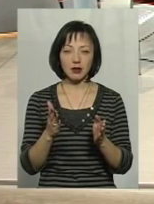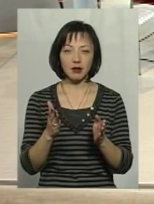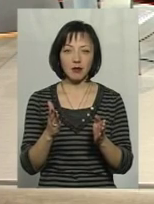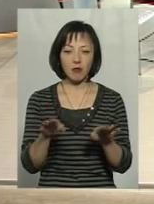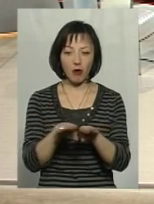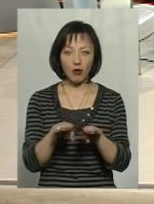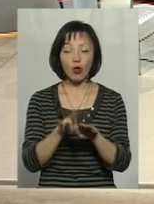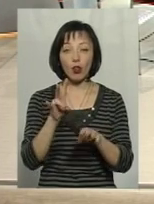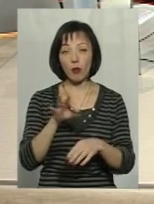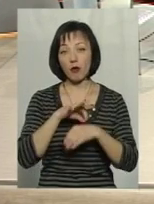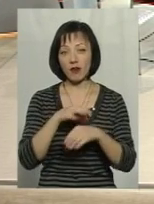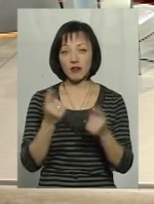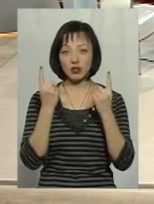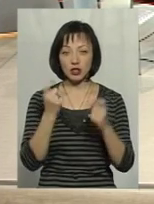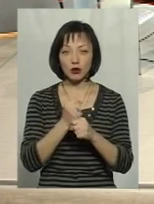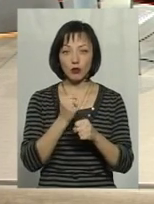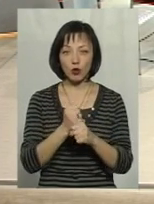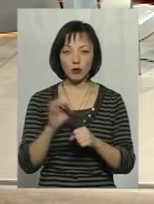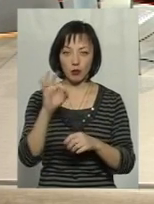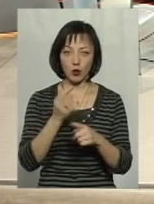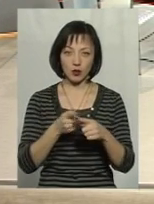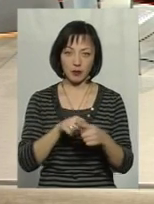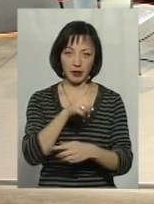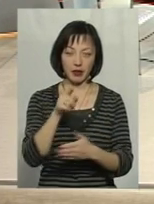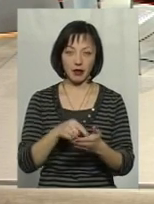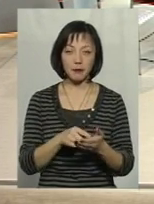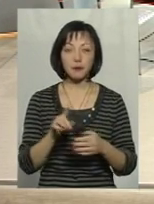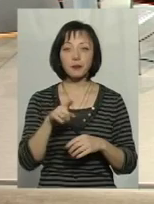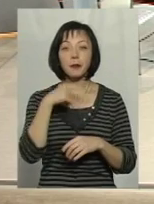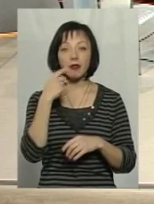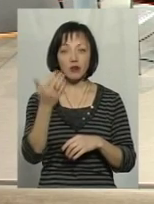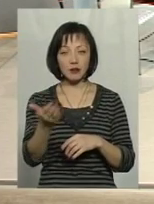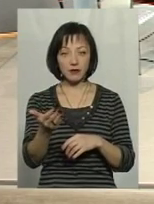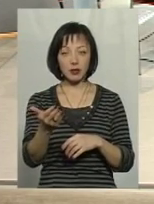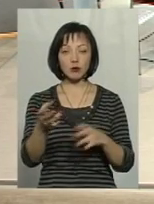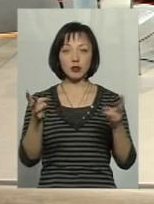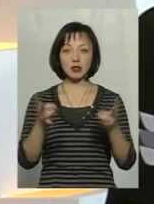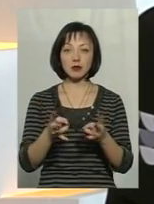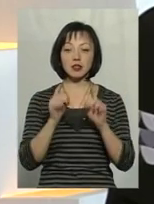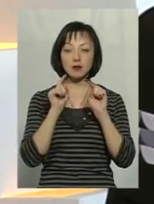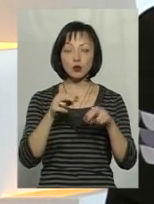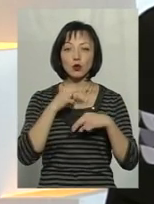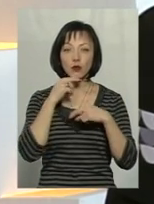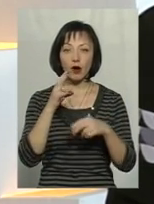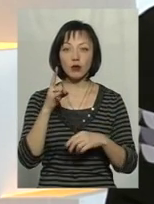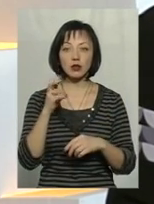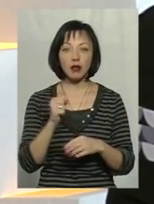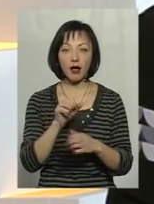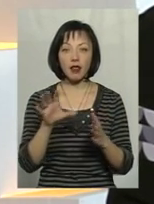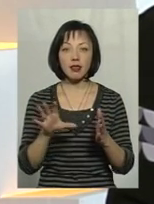але проведена величина робота з приводу цього. То, що говорить мій колега, що потрібно звернути увагу на